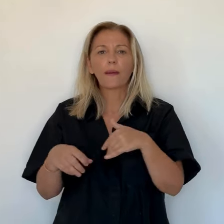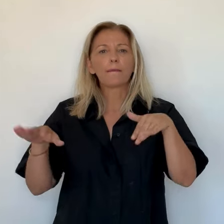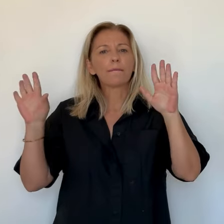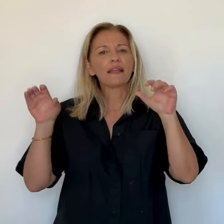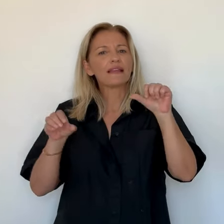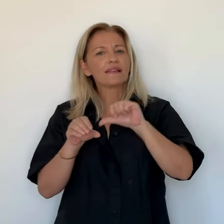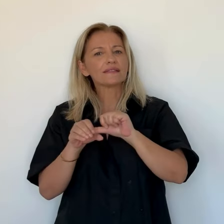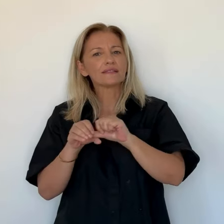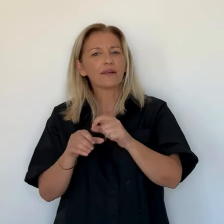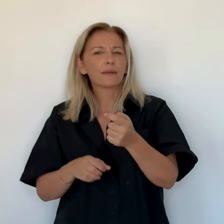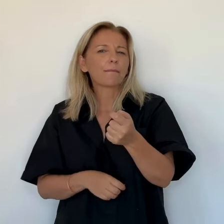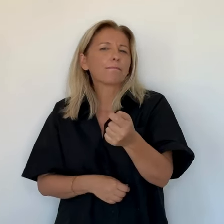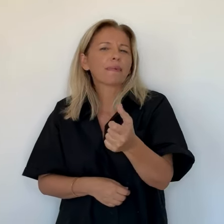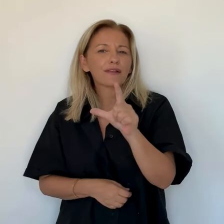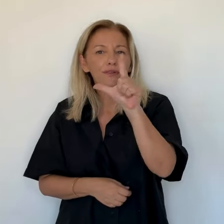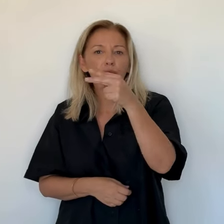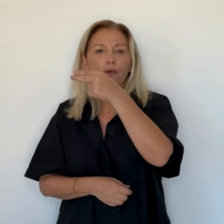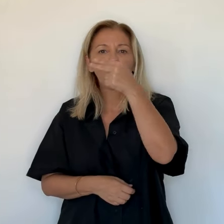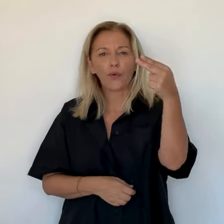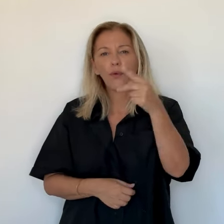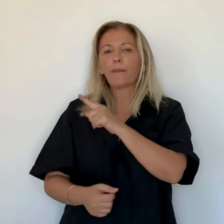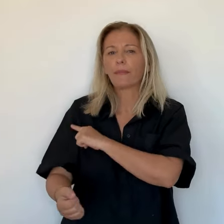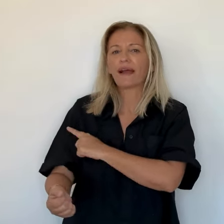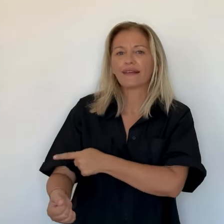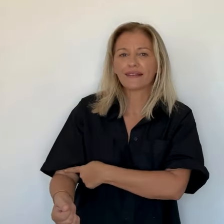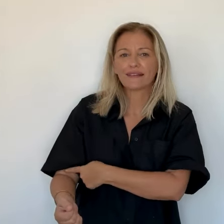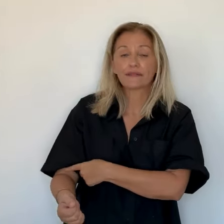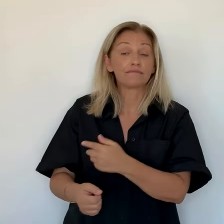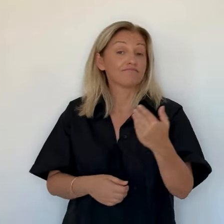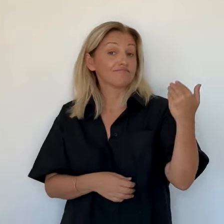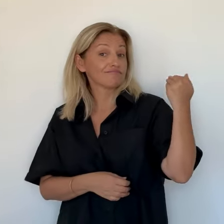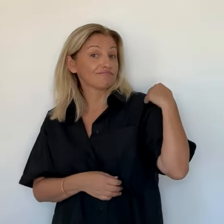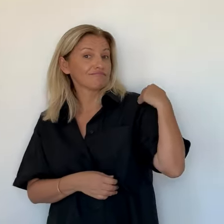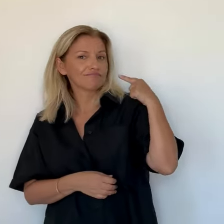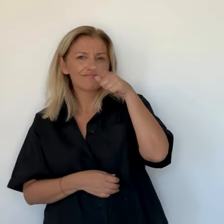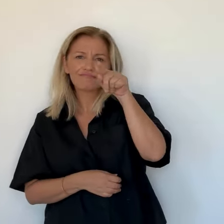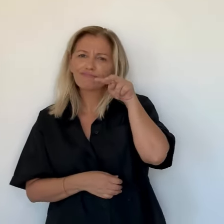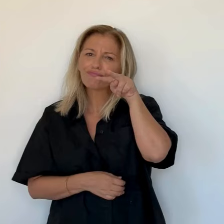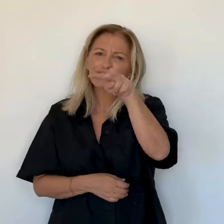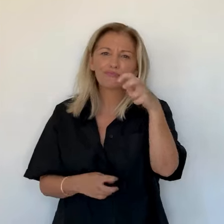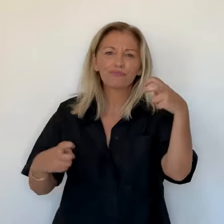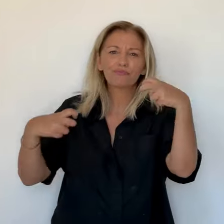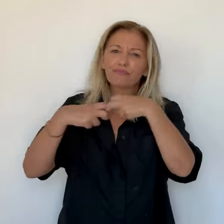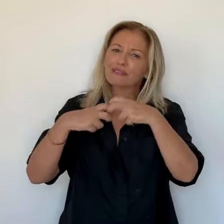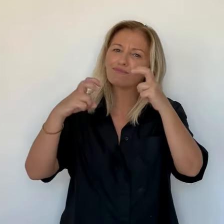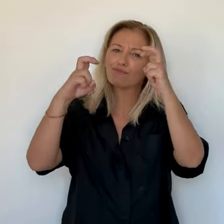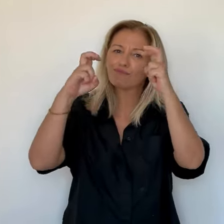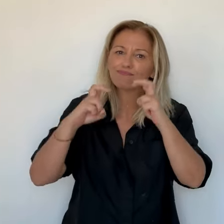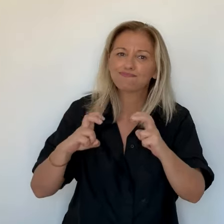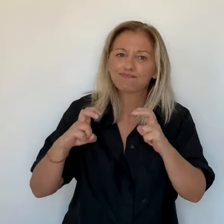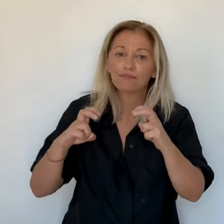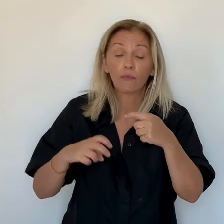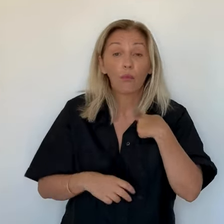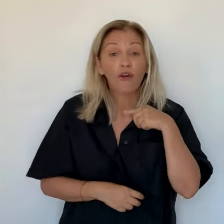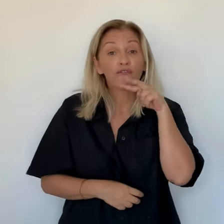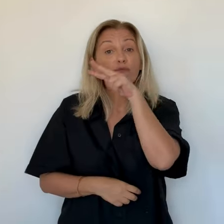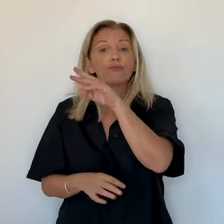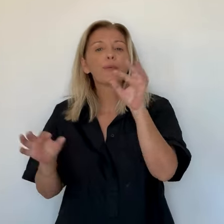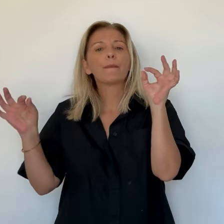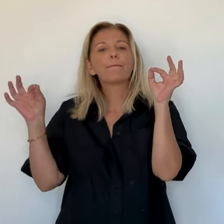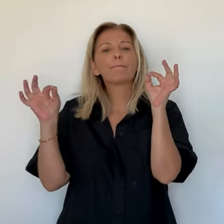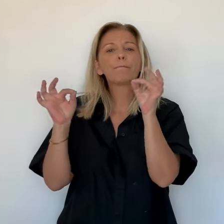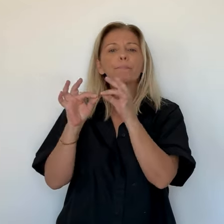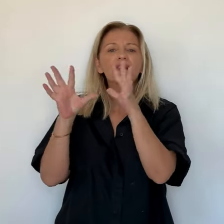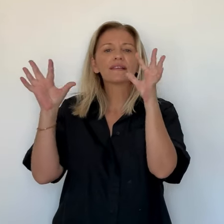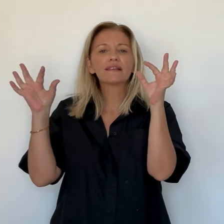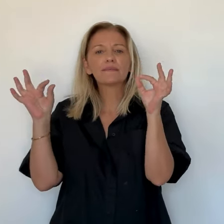Honnêtement, je n pas fait attention. Elle ne doit pas être loin de 2€, je pense. Voilà, la barre fatidique des 2€. Est-ce que vous avez vu